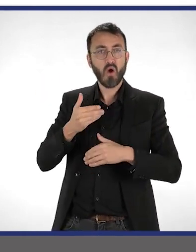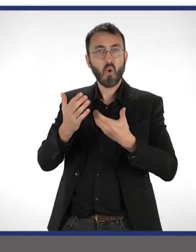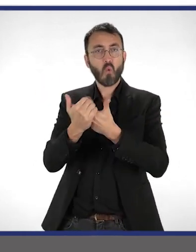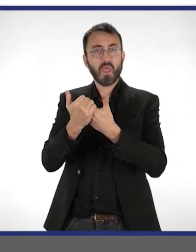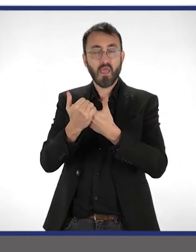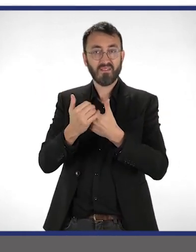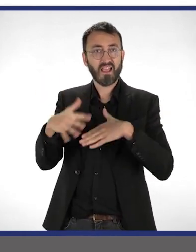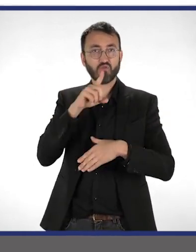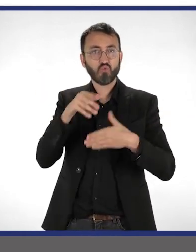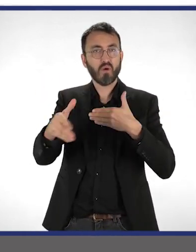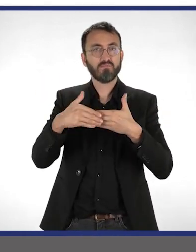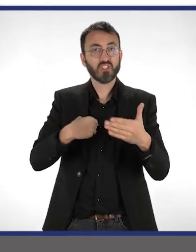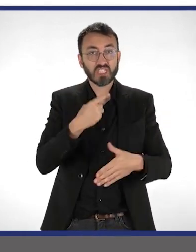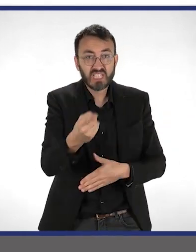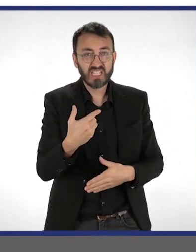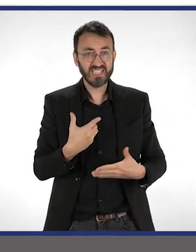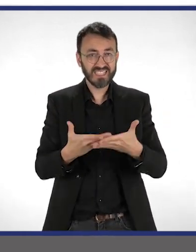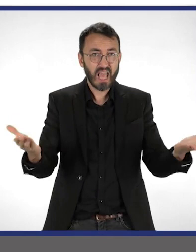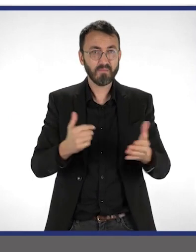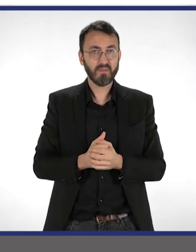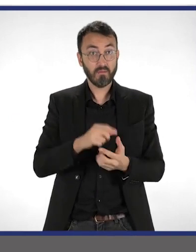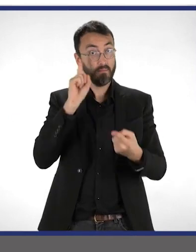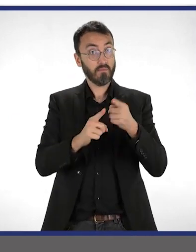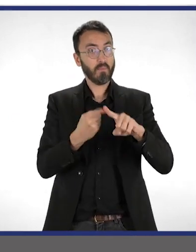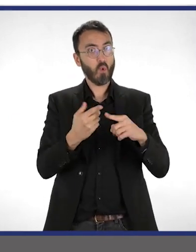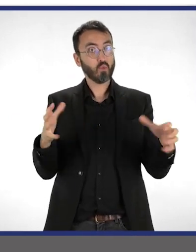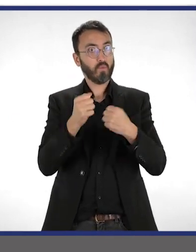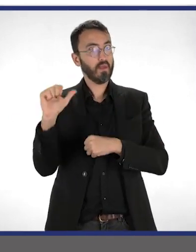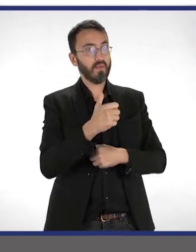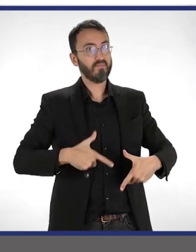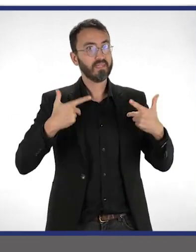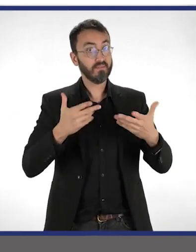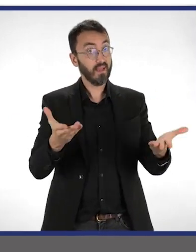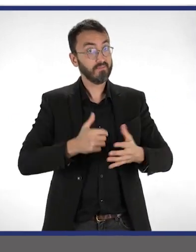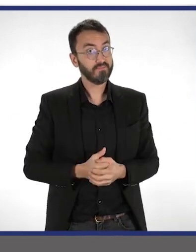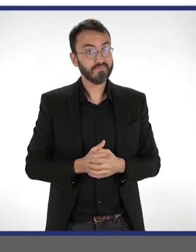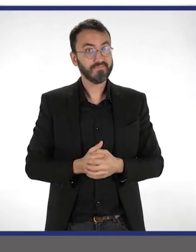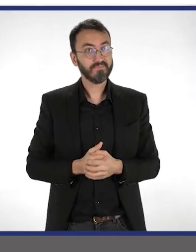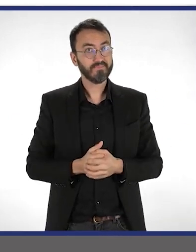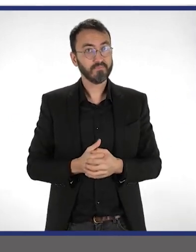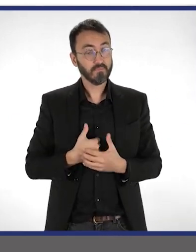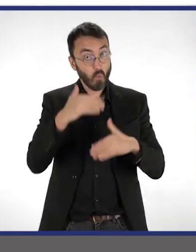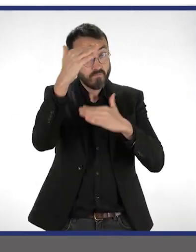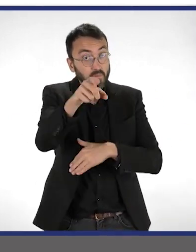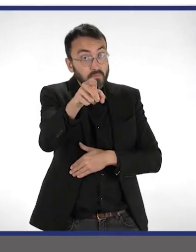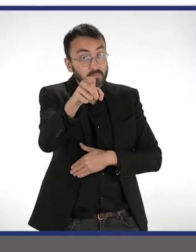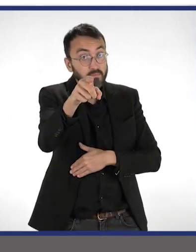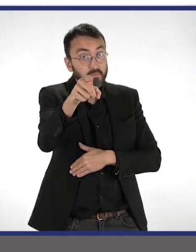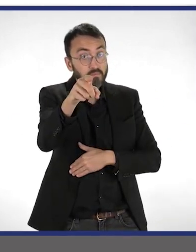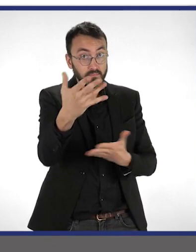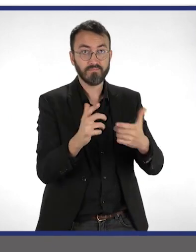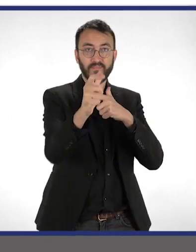quinzaine de jours. Je vous l'avais dit, c'est très simple. Et surtout, surtout, ça peut vous sauver la vie. Alors, je compte sur vous.